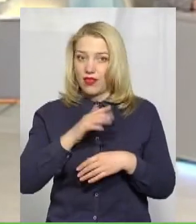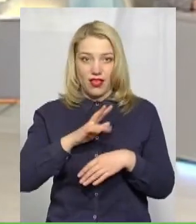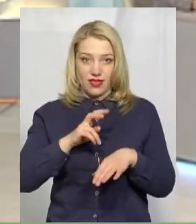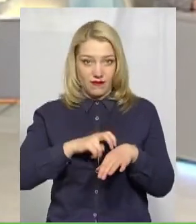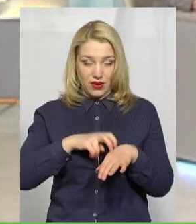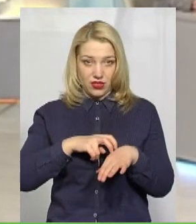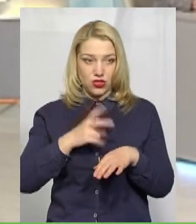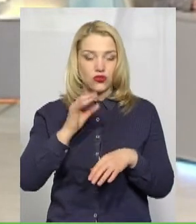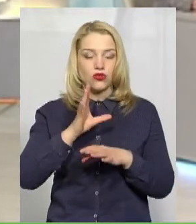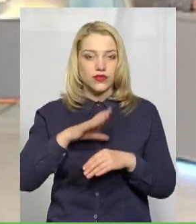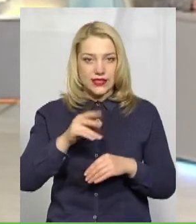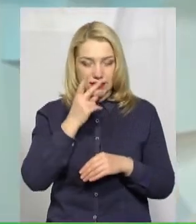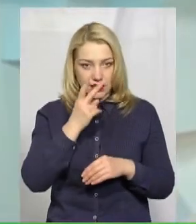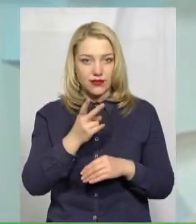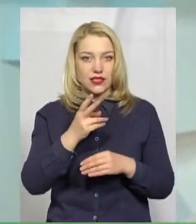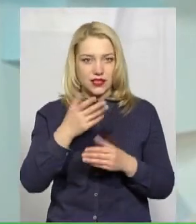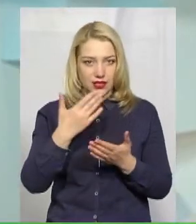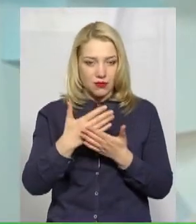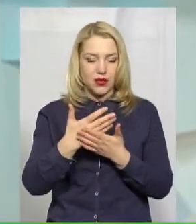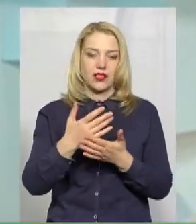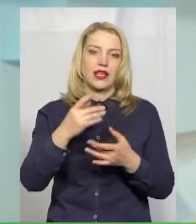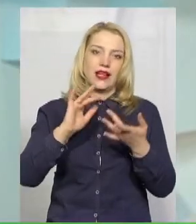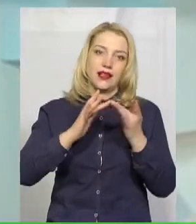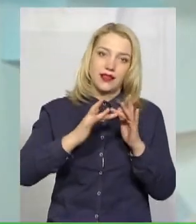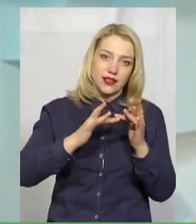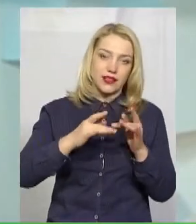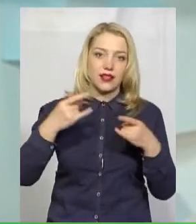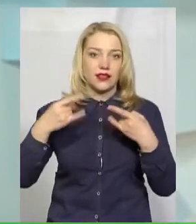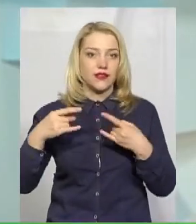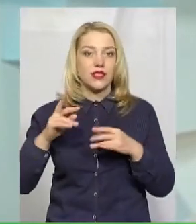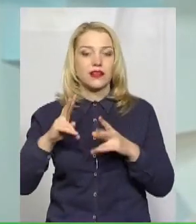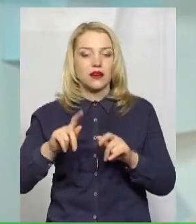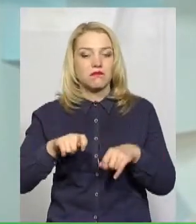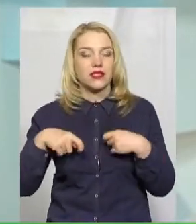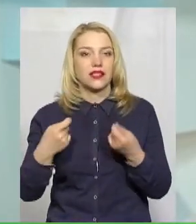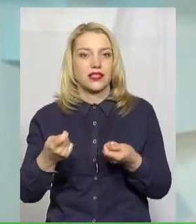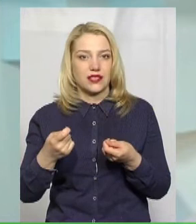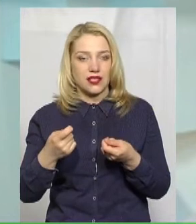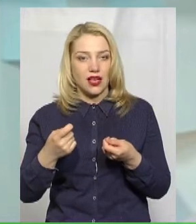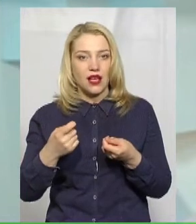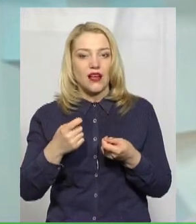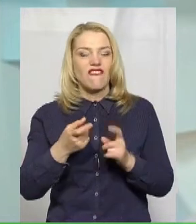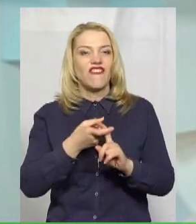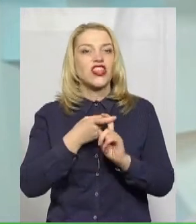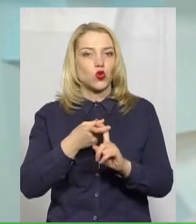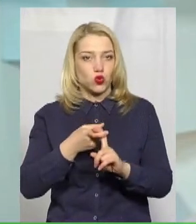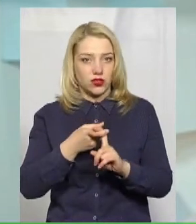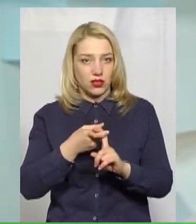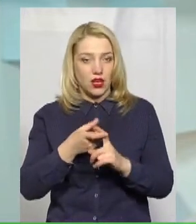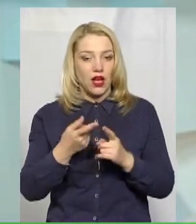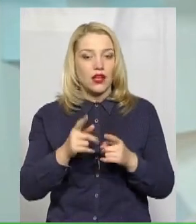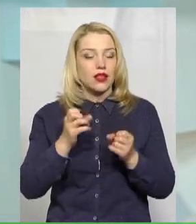дивляться засоби масової інформації, в інтернеті слідкують за тим, як передається вірус. Тобто, це не просто у разі спілкування та